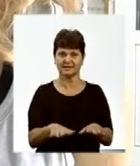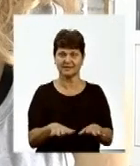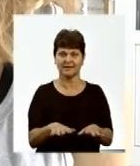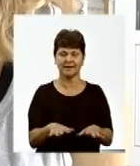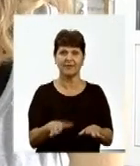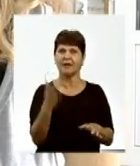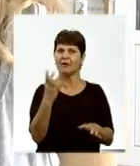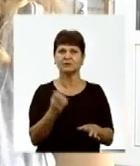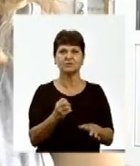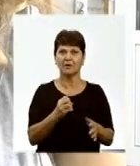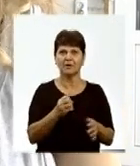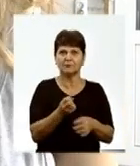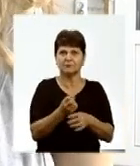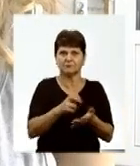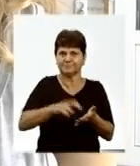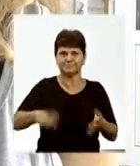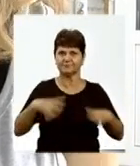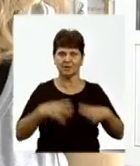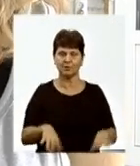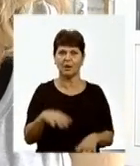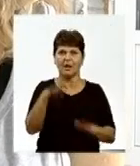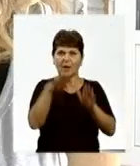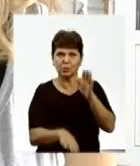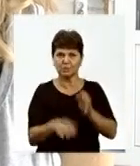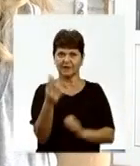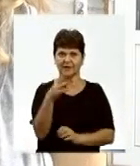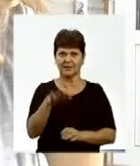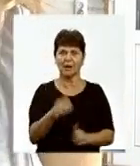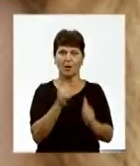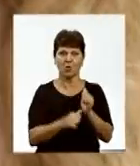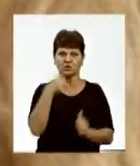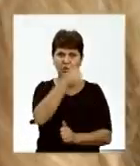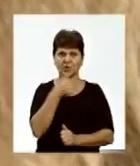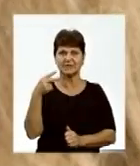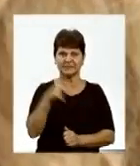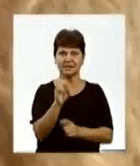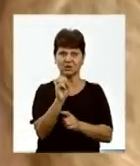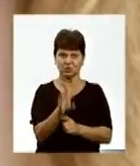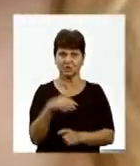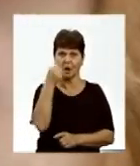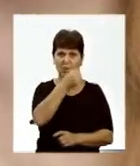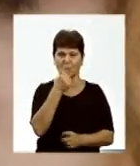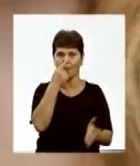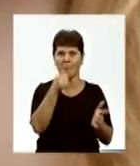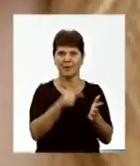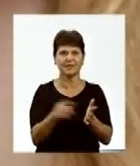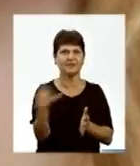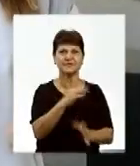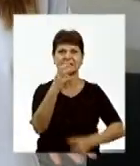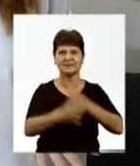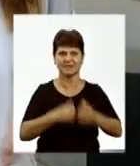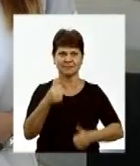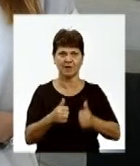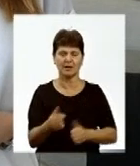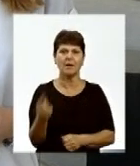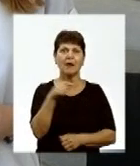ще ні разу не вилітали нижче третєго місця, тому майже кожен рік з 2014 року ми попадали на всесвітні змагання.